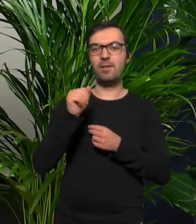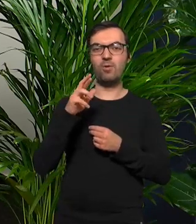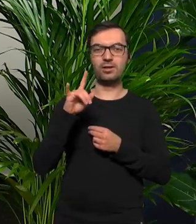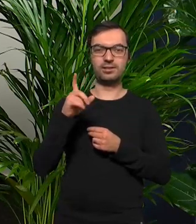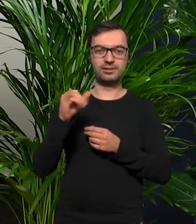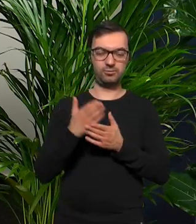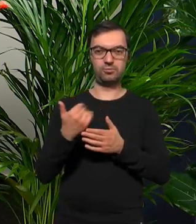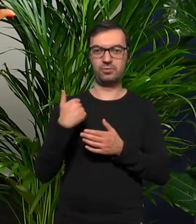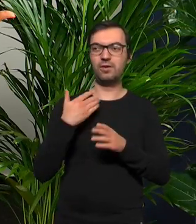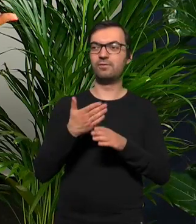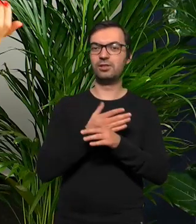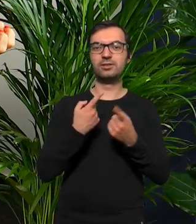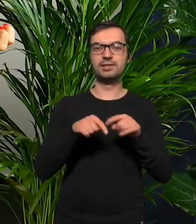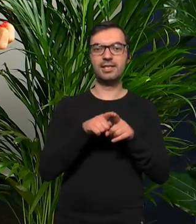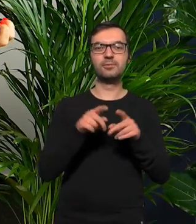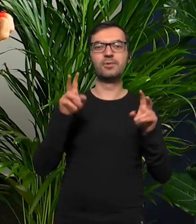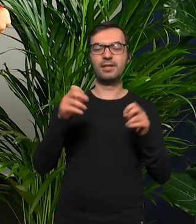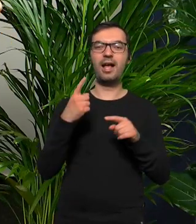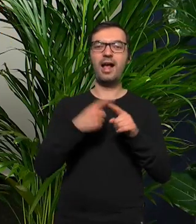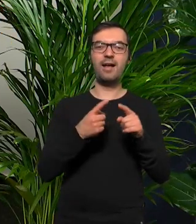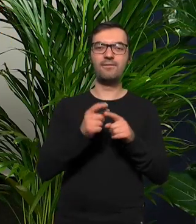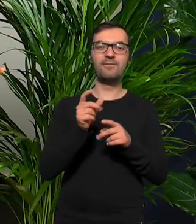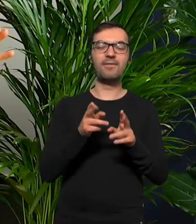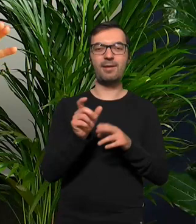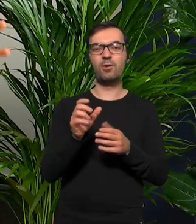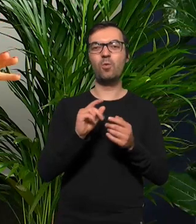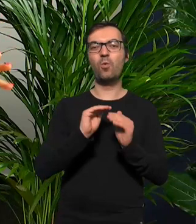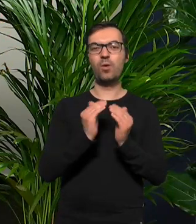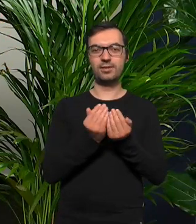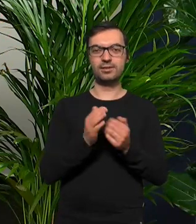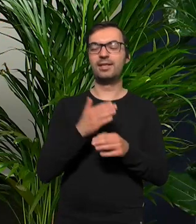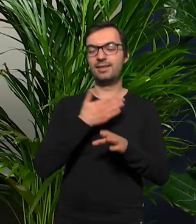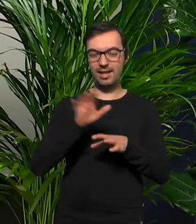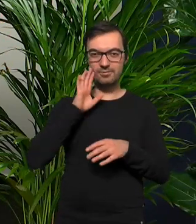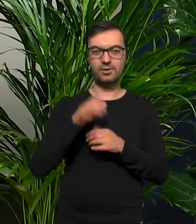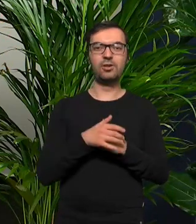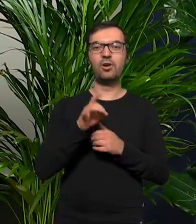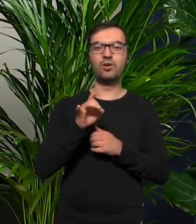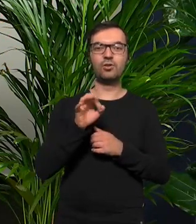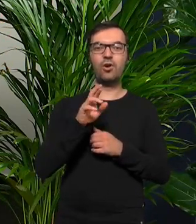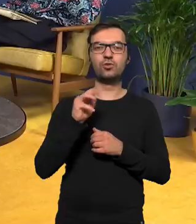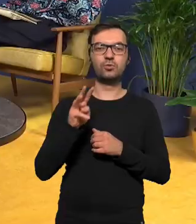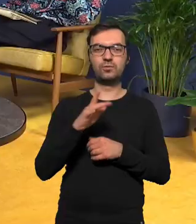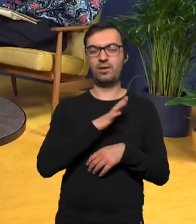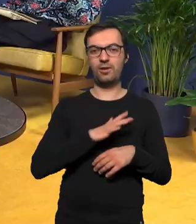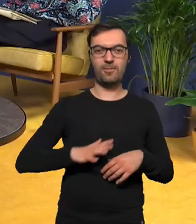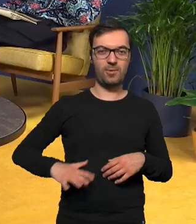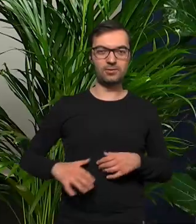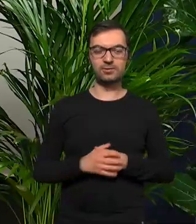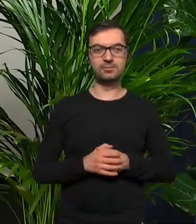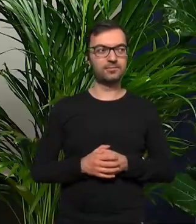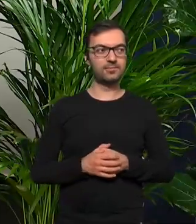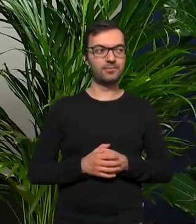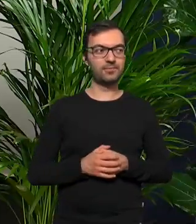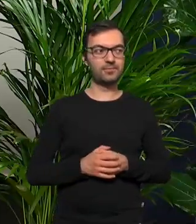pojawiłeś wcześniej był zespół kawałek kulki to cały czas jest oczywiście Gorzów Wielkopolski to jest ta scena